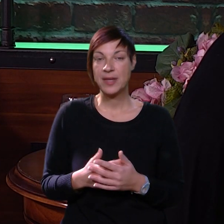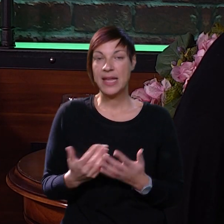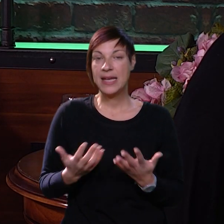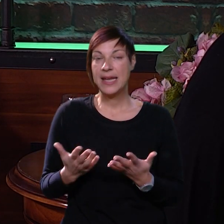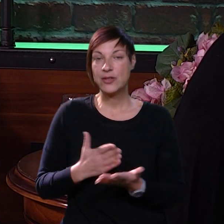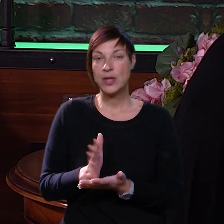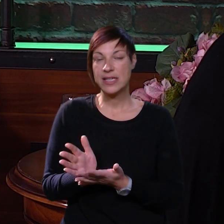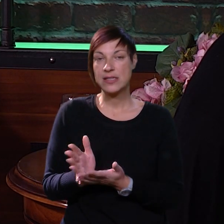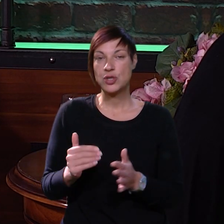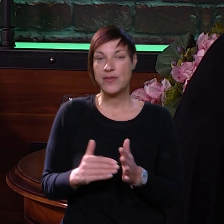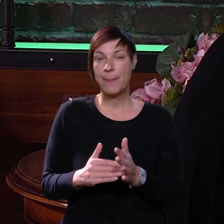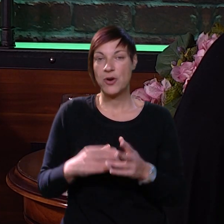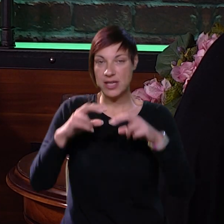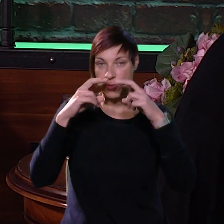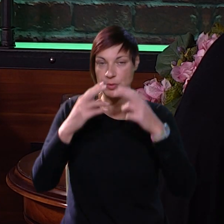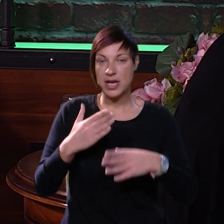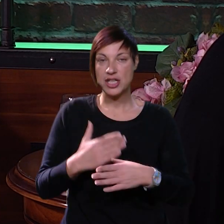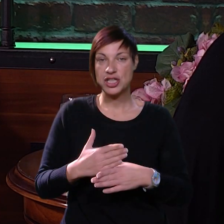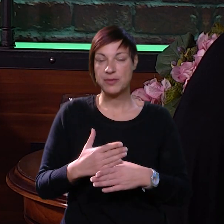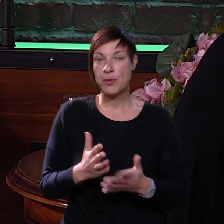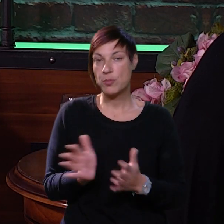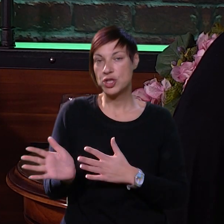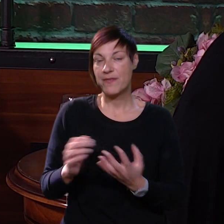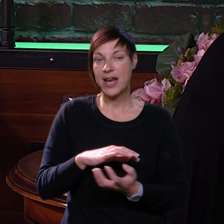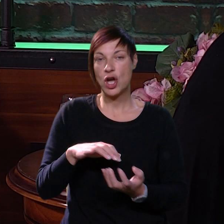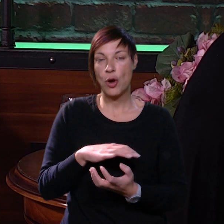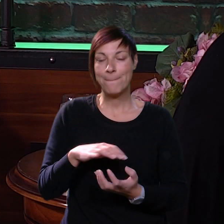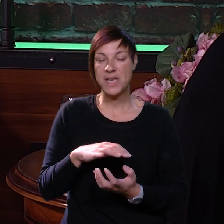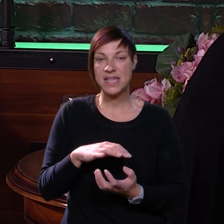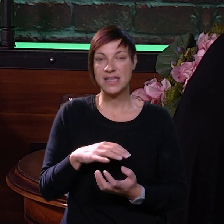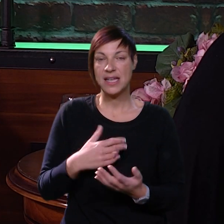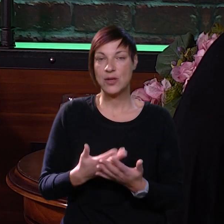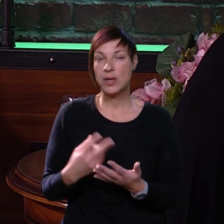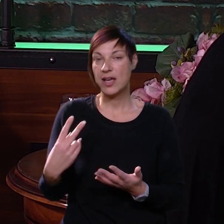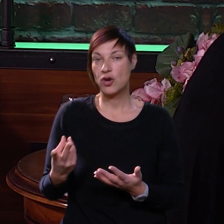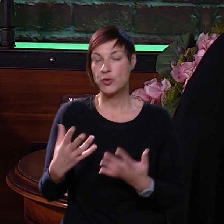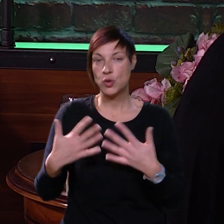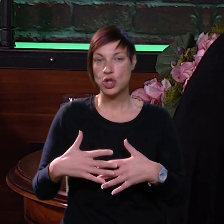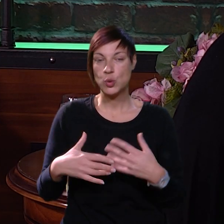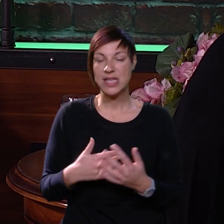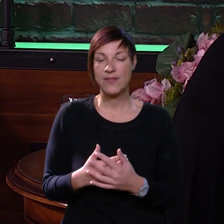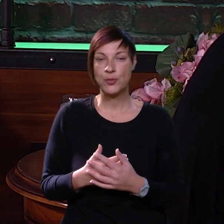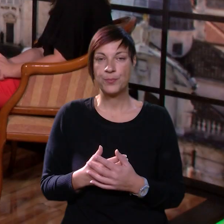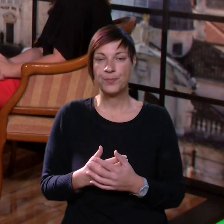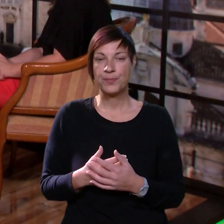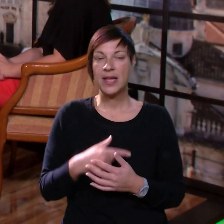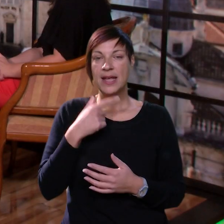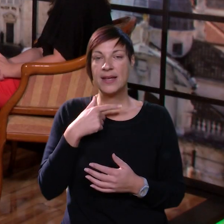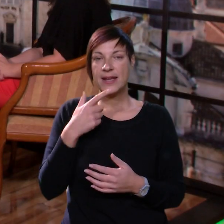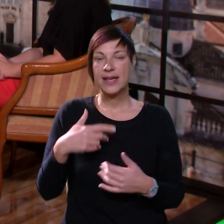nekad u nekim slučajima je potrebno i potražiti pomoć van obitelji, odnosno u nekom drugom sustavu.